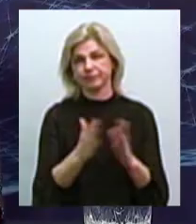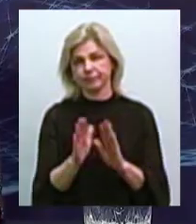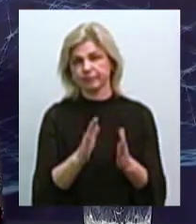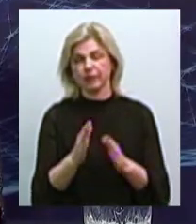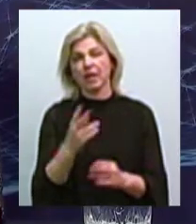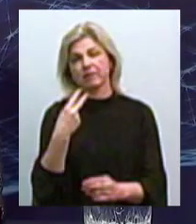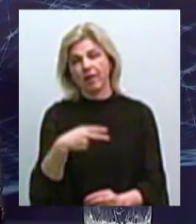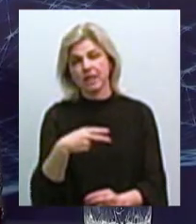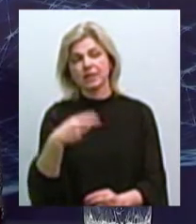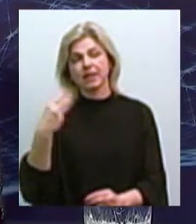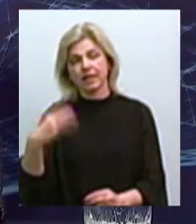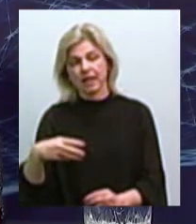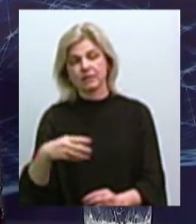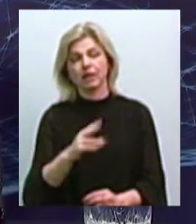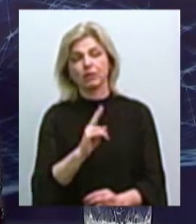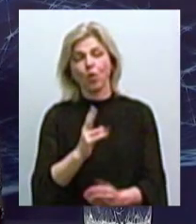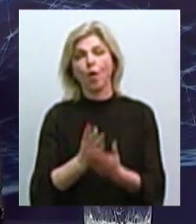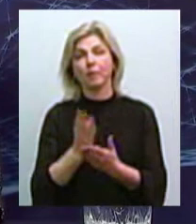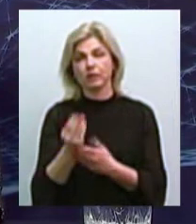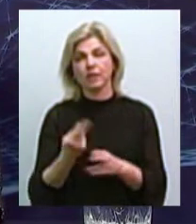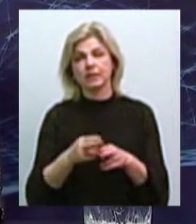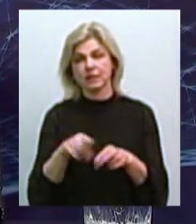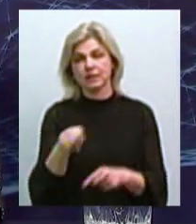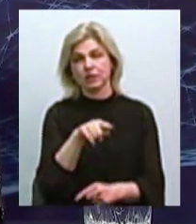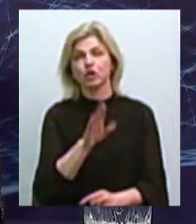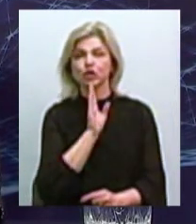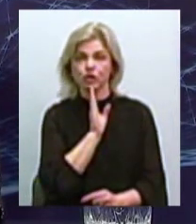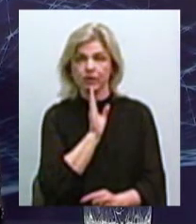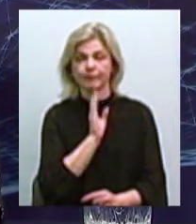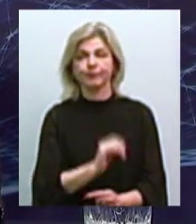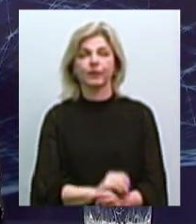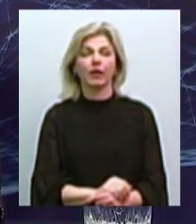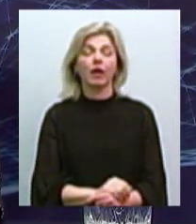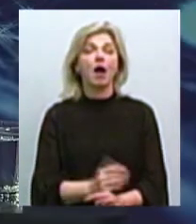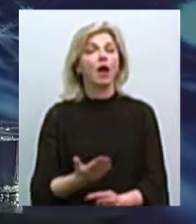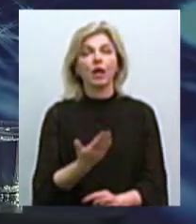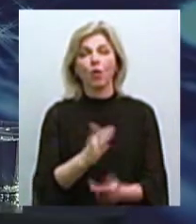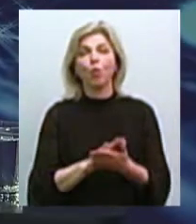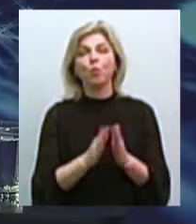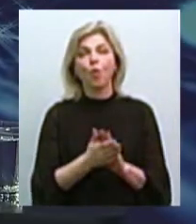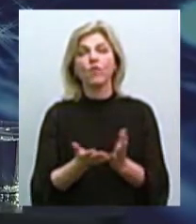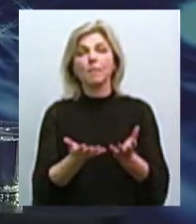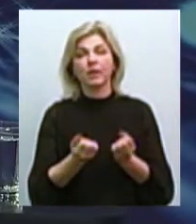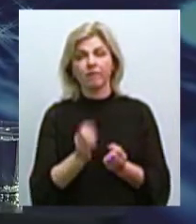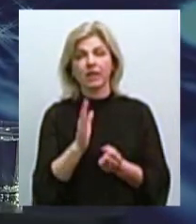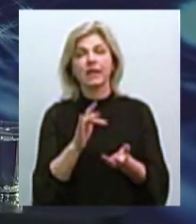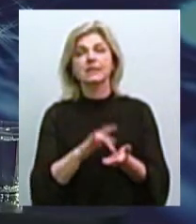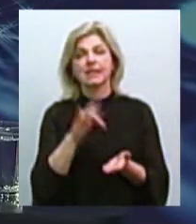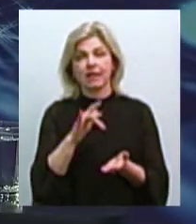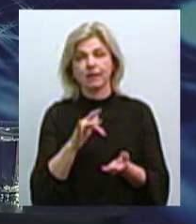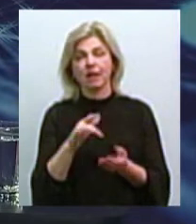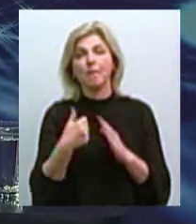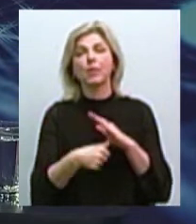тих, які ми оплачуємо, які в них перебувають, це самі жінки. А скажіть, будь ласка, на яких умовах приймаються в центр реінтеграції